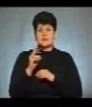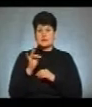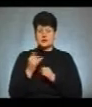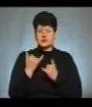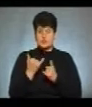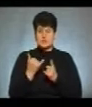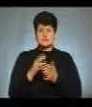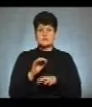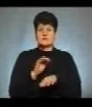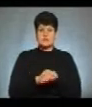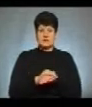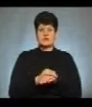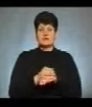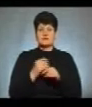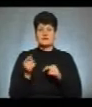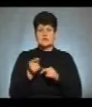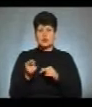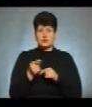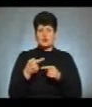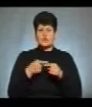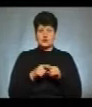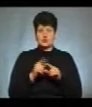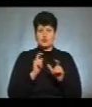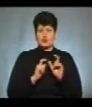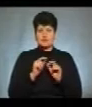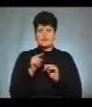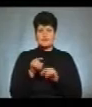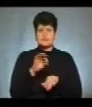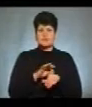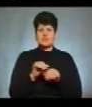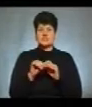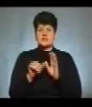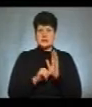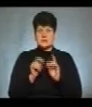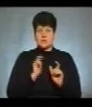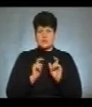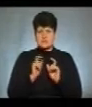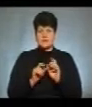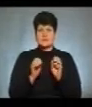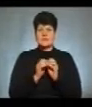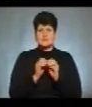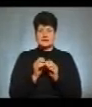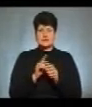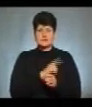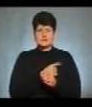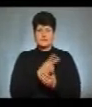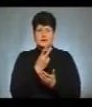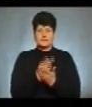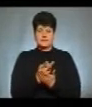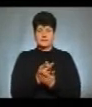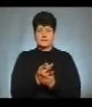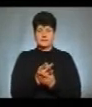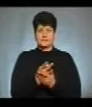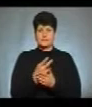зафіксували в Тернопільському технічному коледжі. Там захворіли 16 студентів, з них 10 госпіталізували до лікувальних закладів